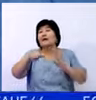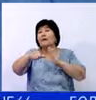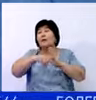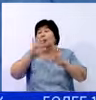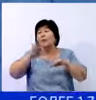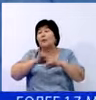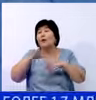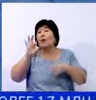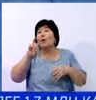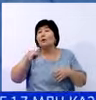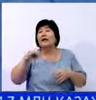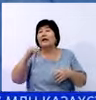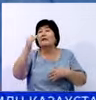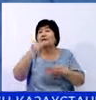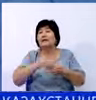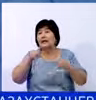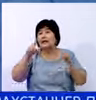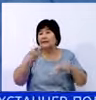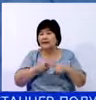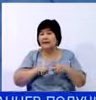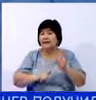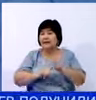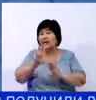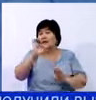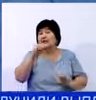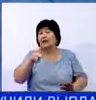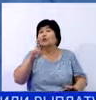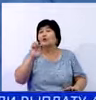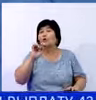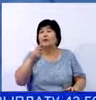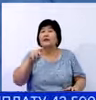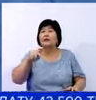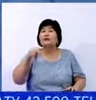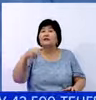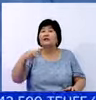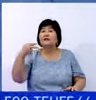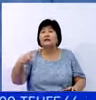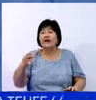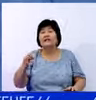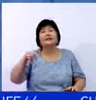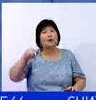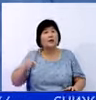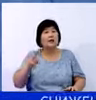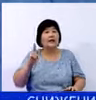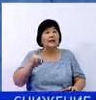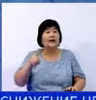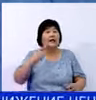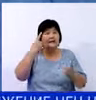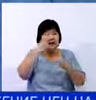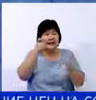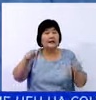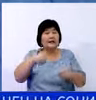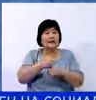проводиться в онлайн-формате. Специально для этого запущен сайт kurban2020.kz, сообщил на брифинге